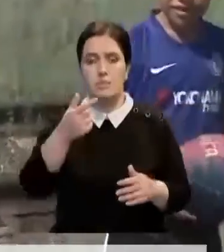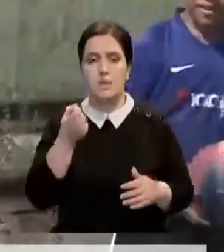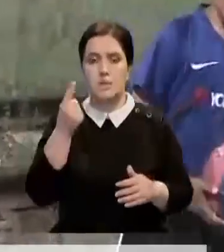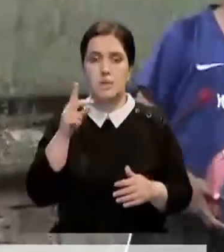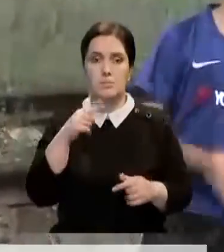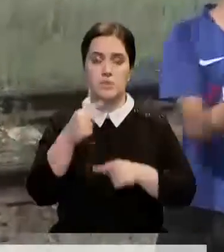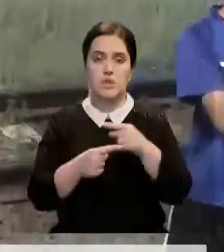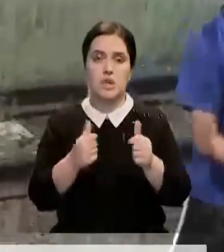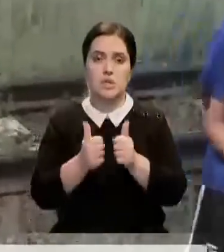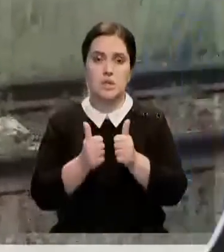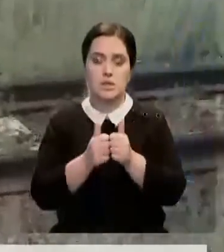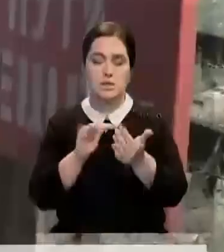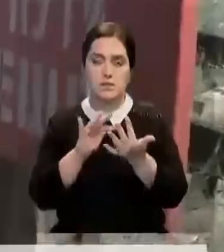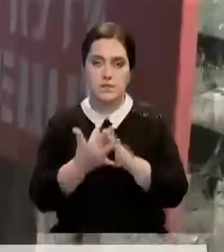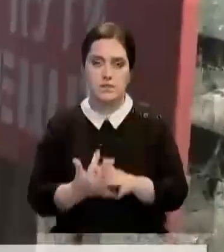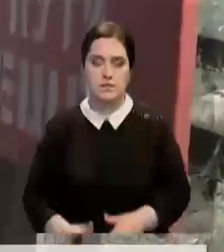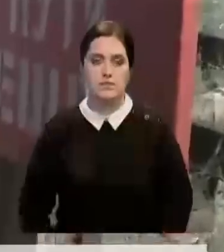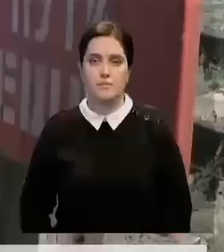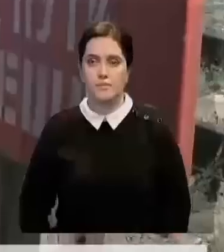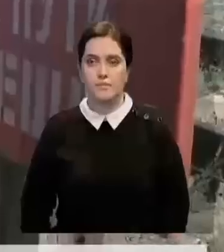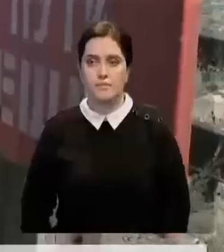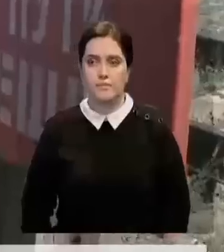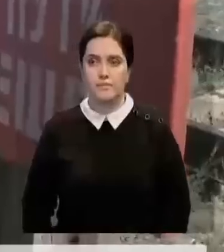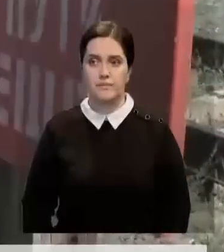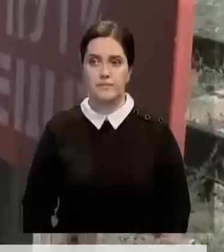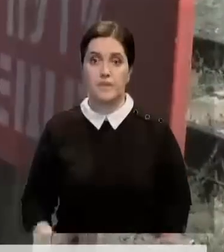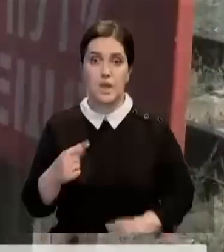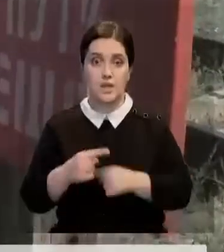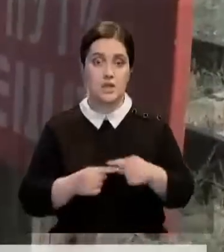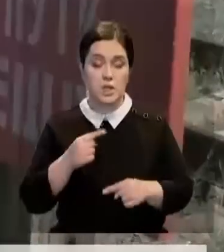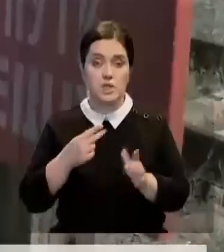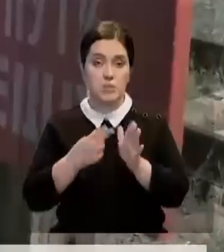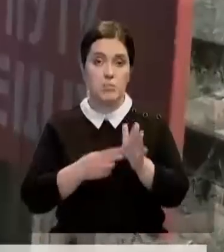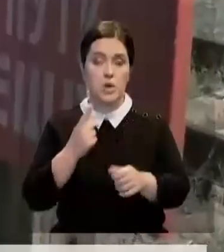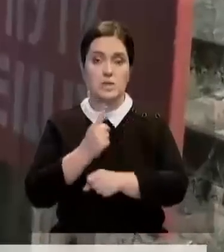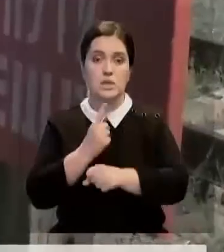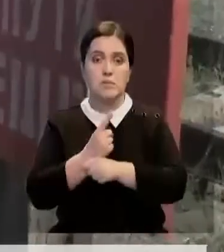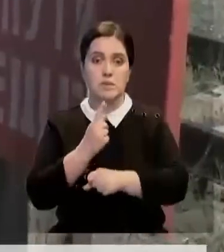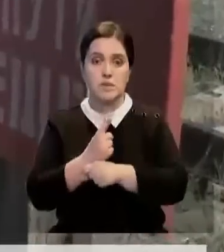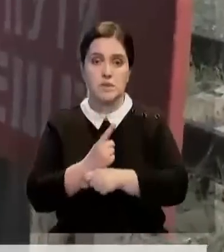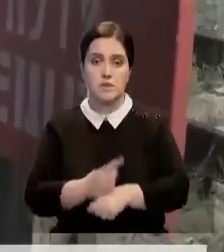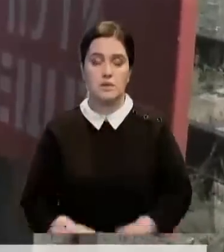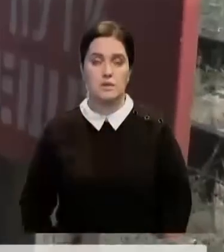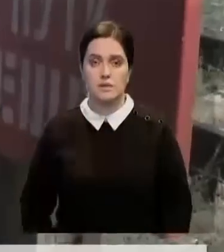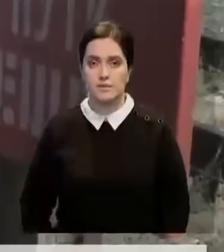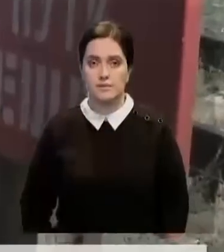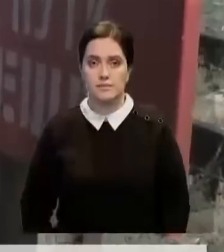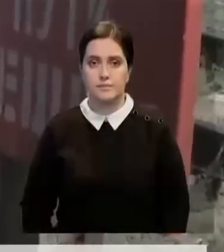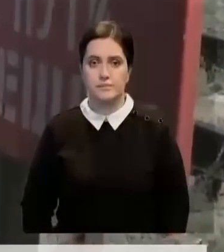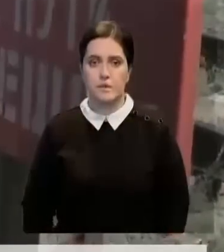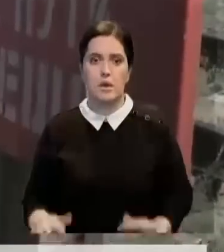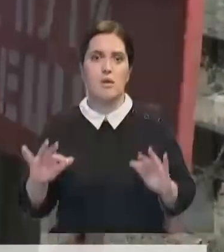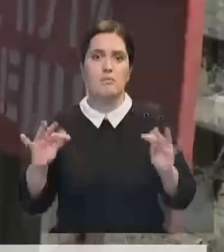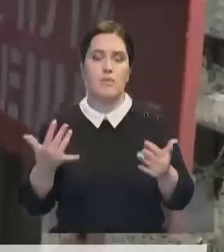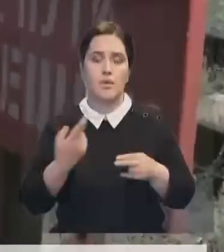через соседние населенные пункты. Проход через ЖДБУТИ запрещен здесь. Если куда-то, если бы другие бренды не было, сам бы сказал. По крайней